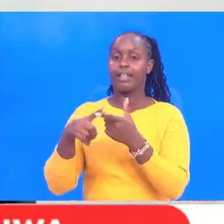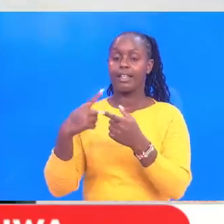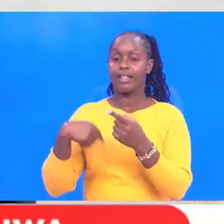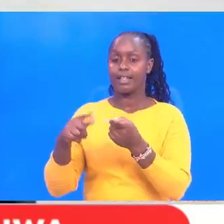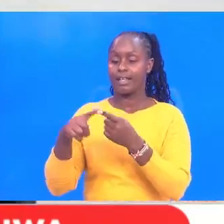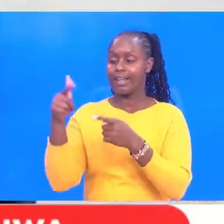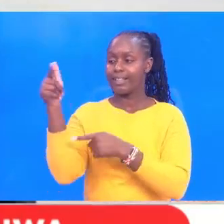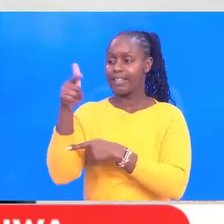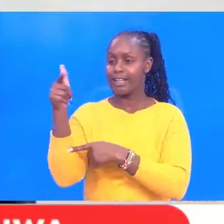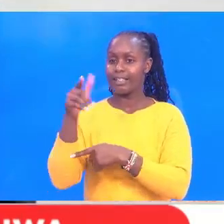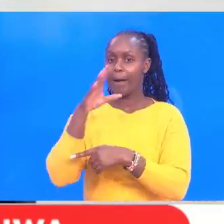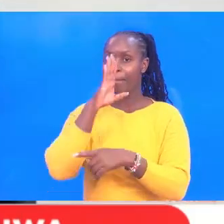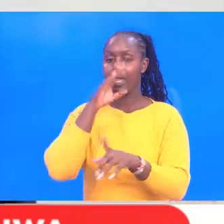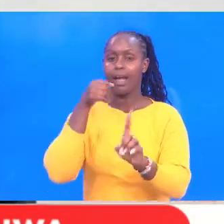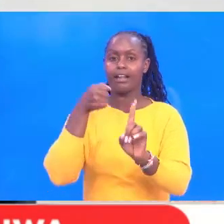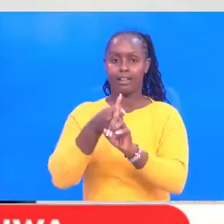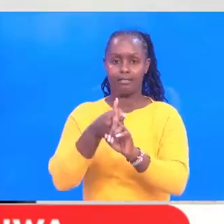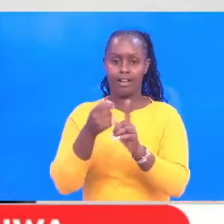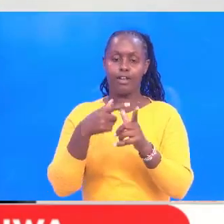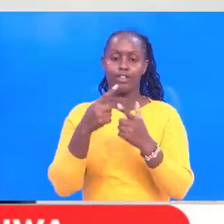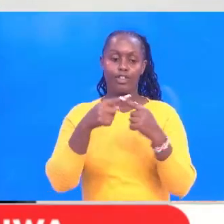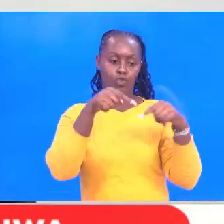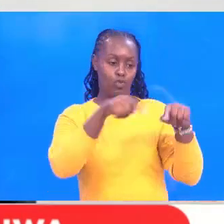k пошua